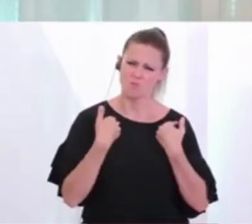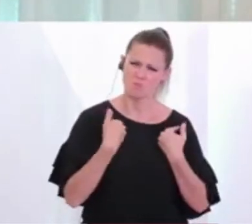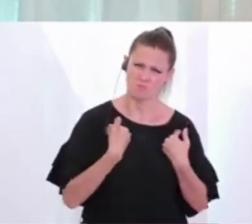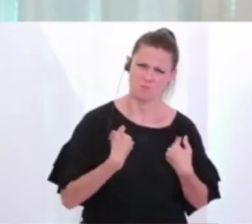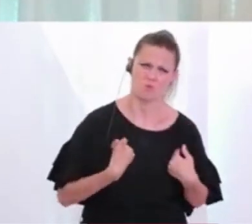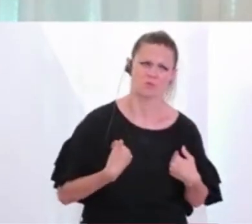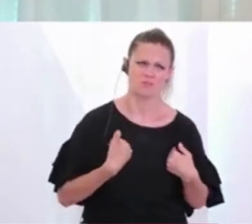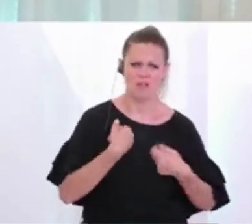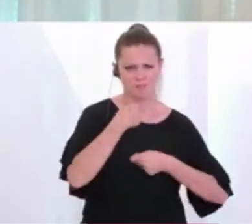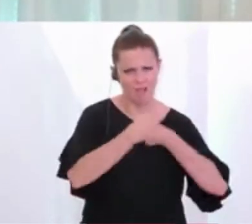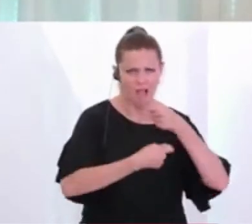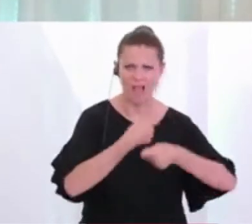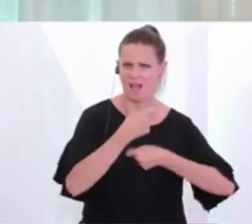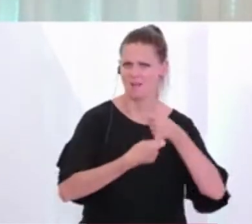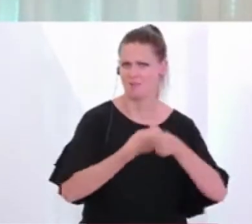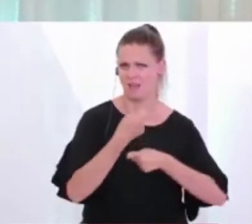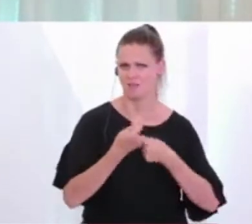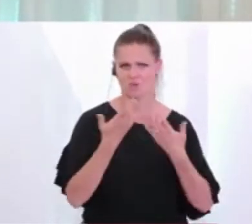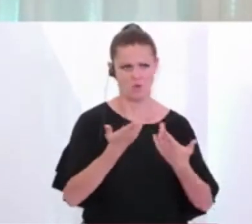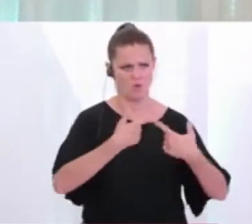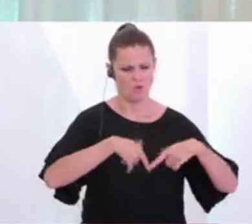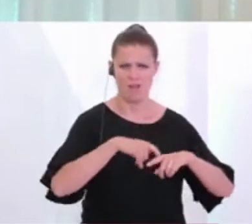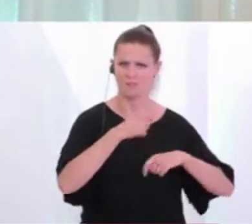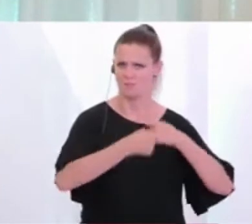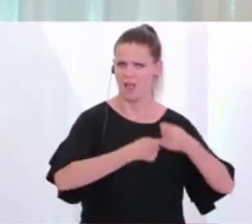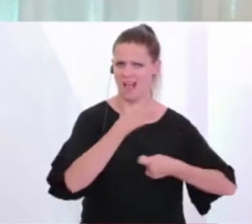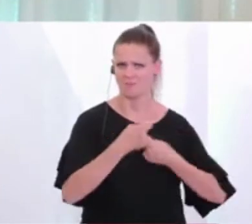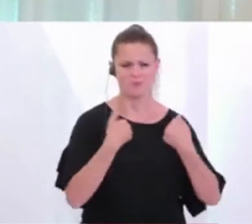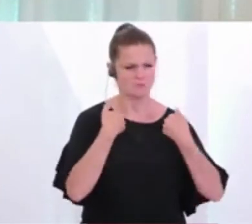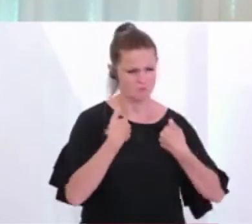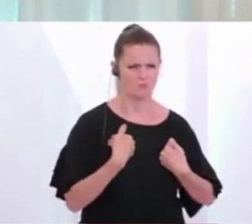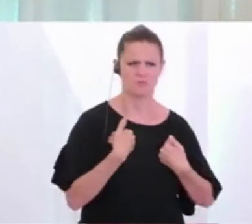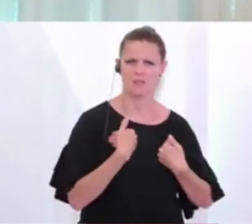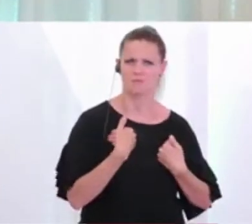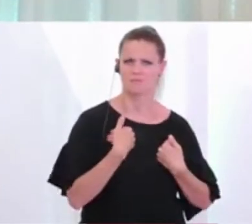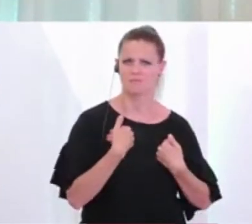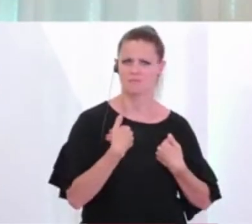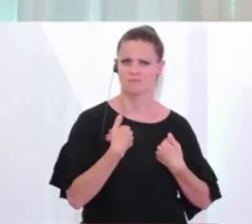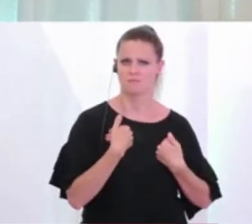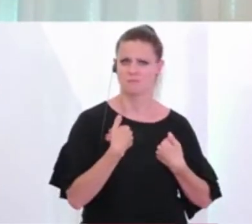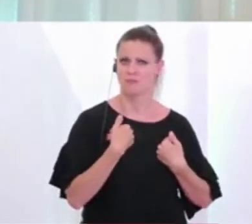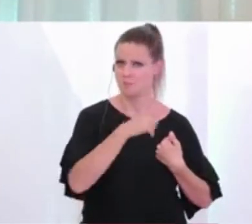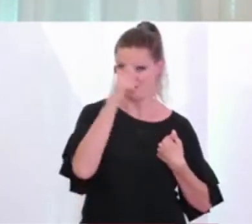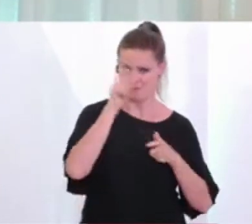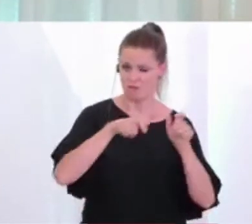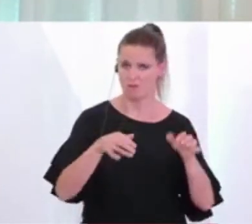Monaten gemeinsam in diesem Land erarbeitet haben, wo die Bevölkerung einen großartigen Anteil daran hat. Und es